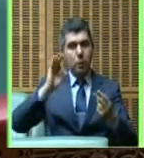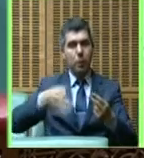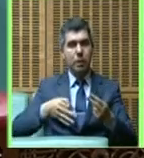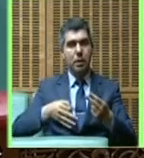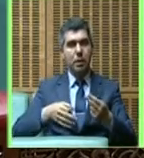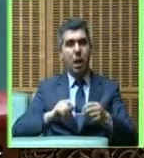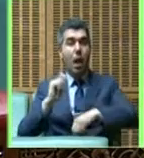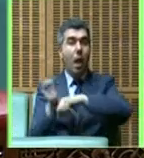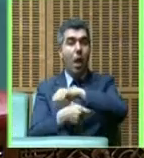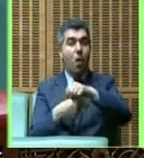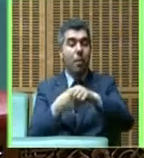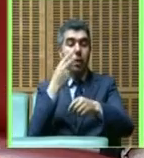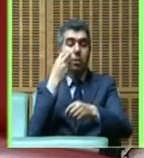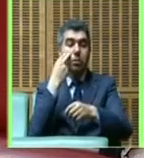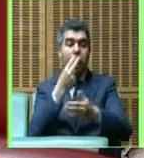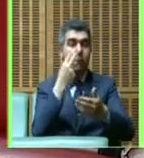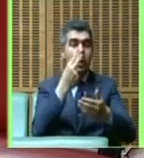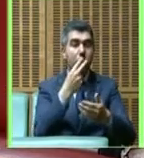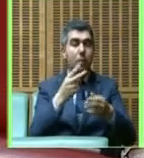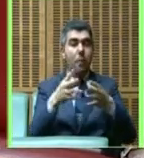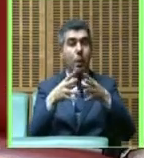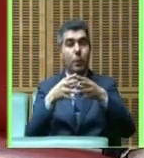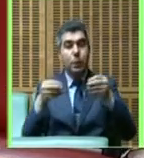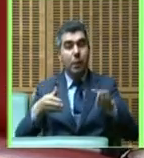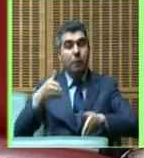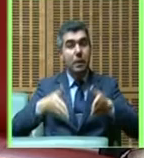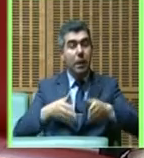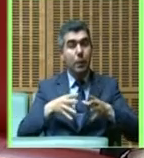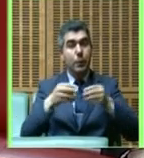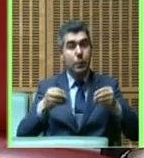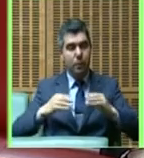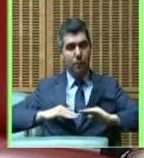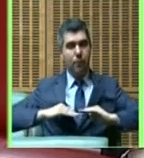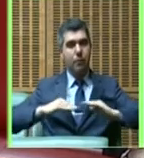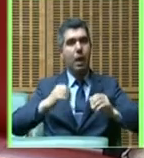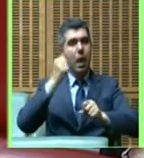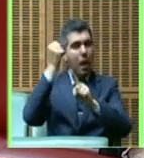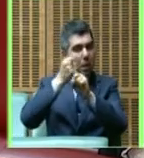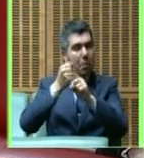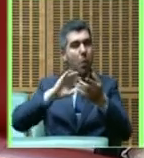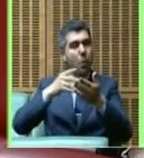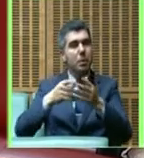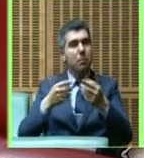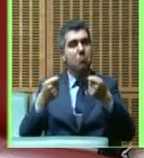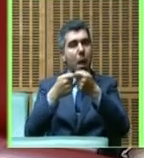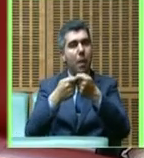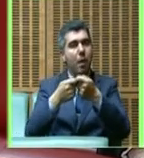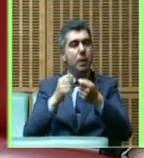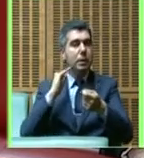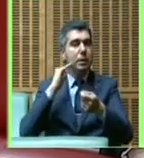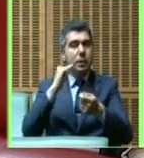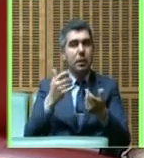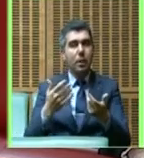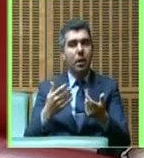الأولوية اللي عندها خصص ولكن أيضا اليوم الفلسفة الجديدة ديال الاشتغال في العالم القراوي هي الفلسفة